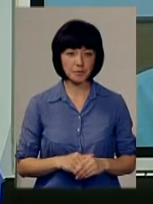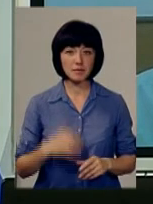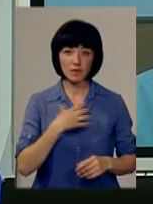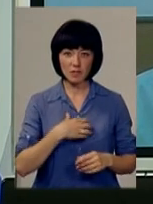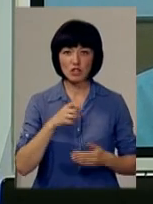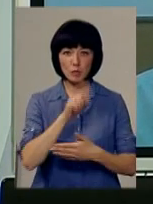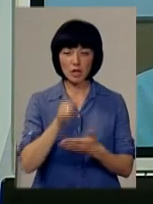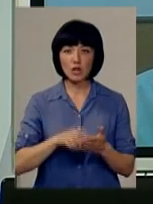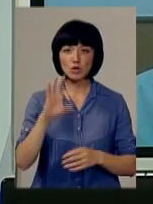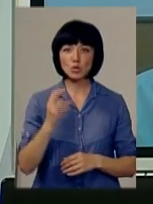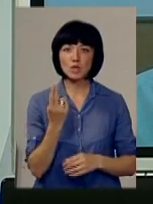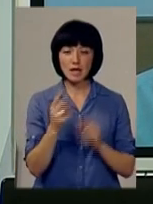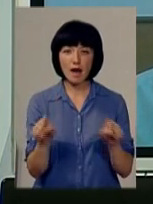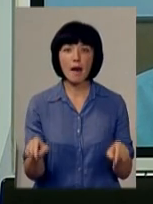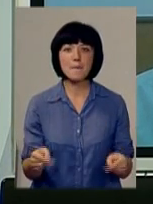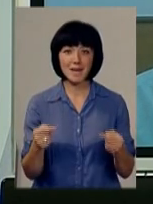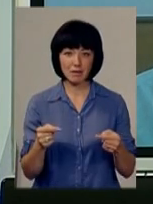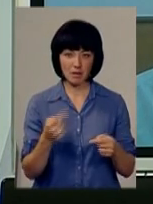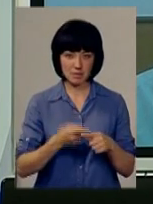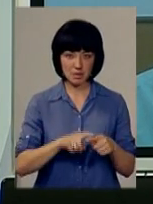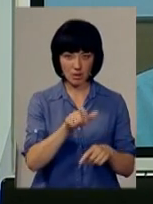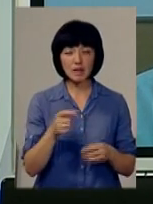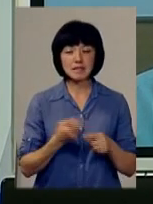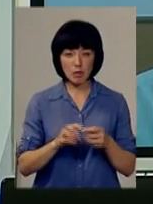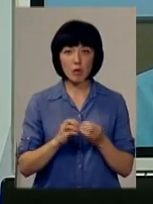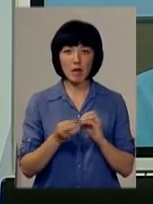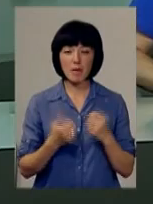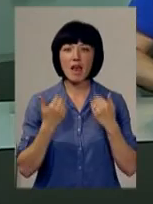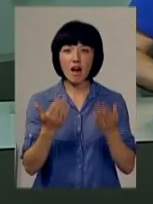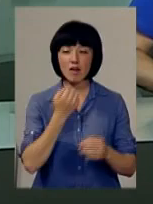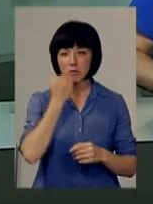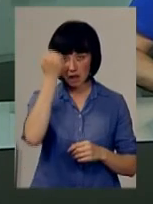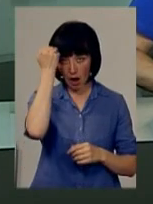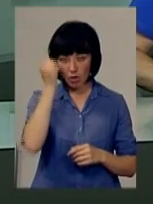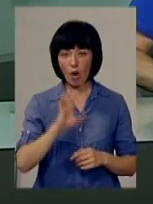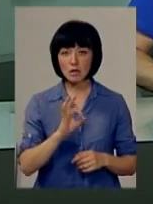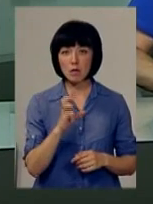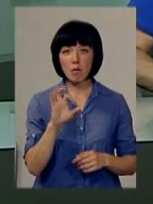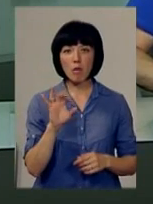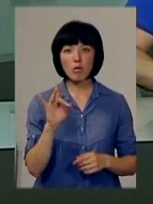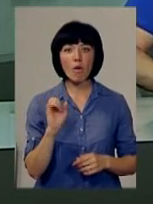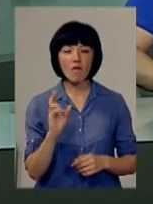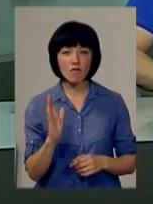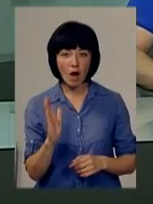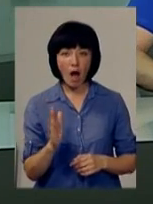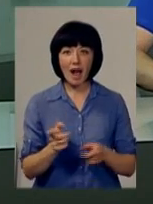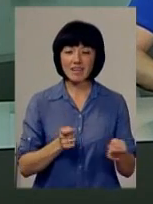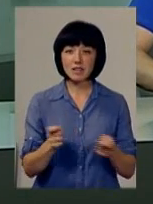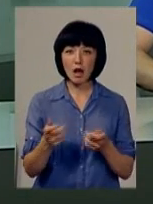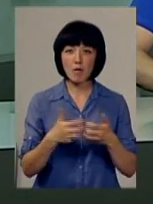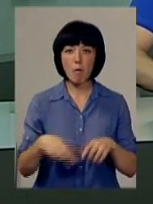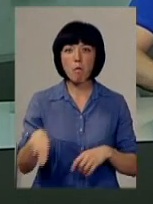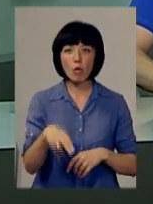важливе питання соціальної реабілітації. Звичайно, то є проблема. Що ж, я вам дякую. Дякую Олександру Боброву, керівнику апарату Полонської